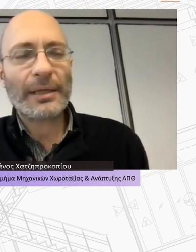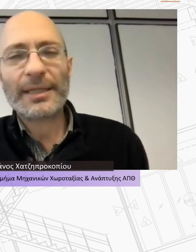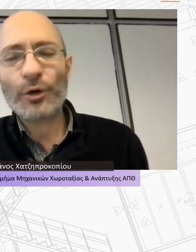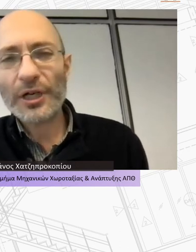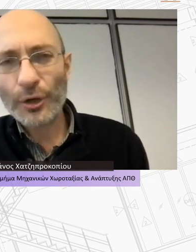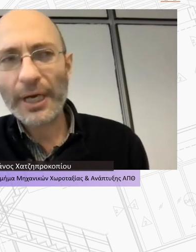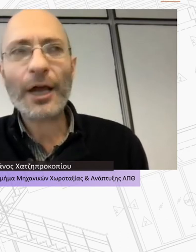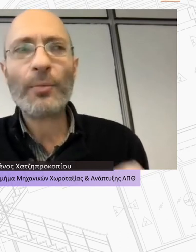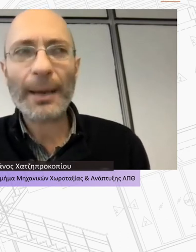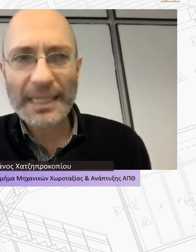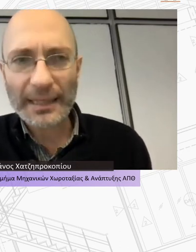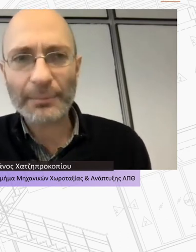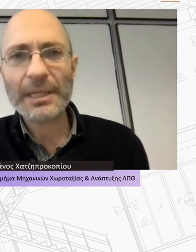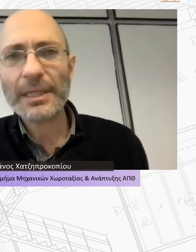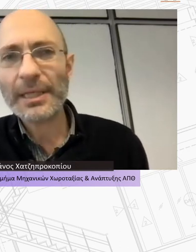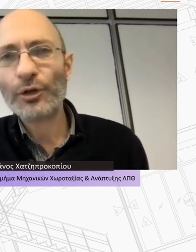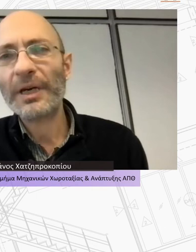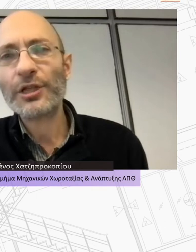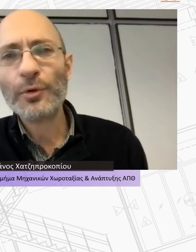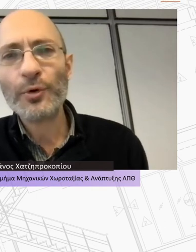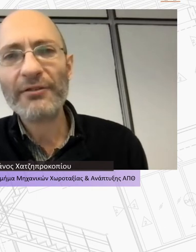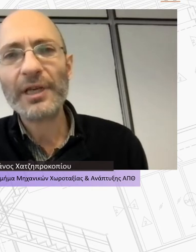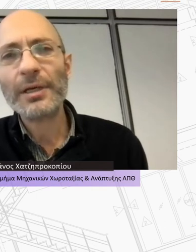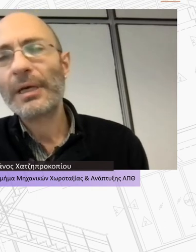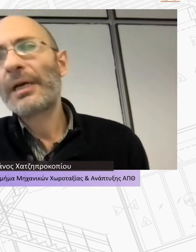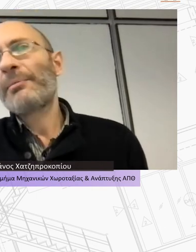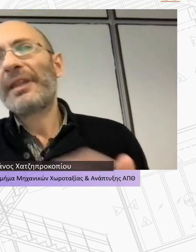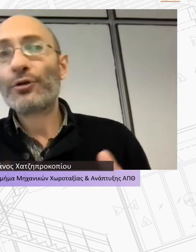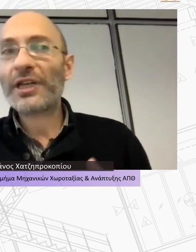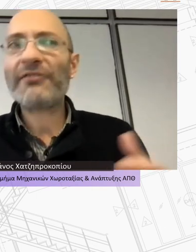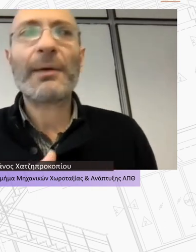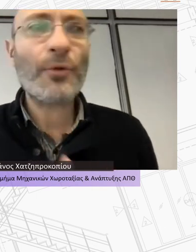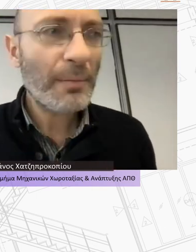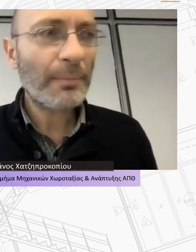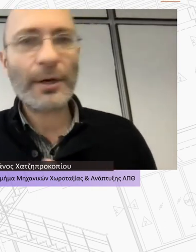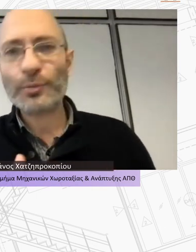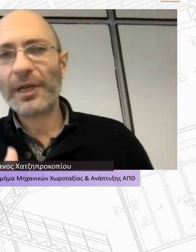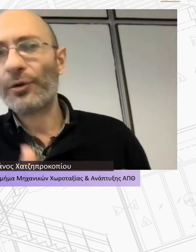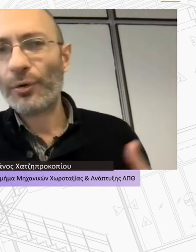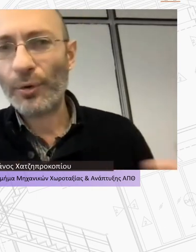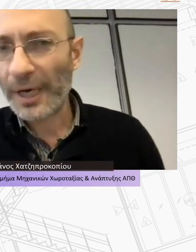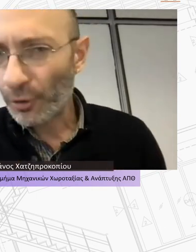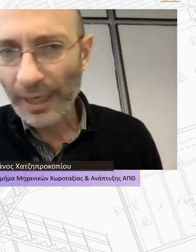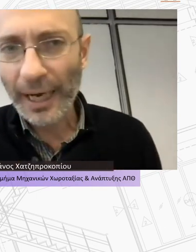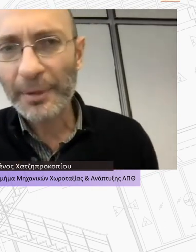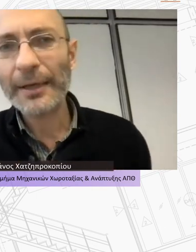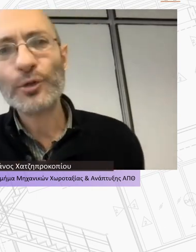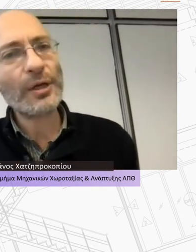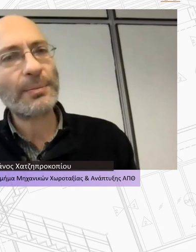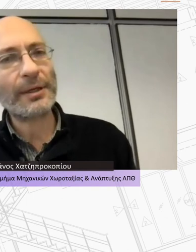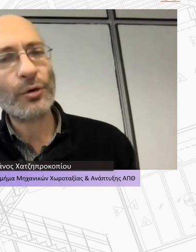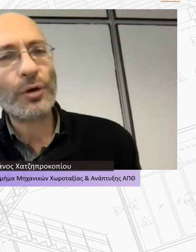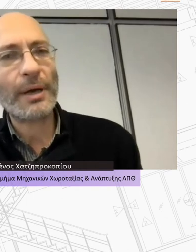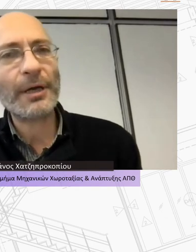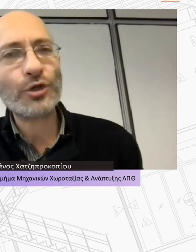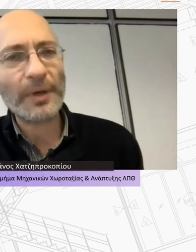στη χώρα συνολικά έχουμε κάποιες εκτιμήσεις για τον πληθυσμό που έφυγε πιθανώς δεν έφυγε μόνιμα πιθανώς έρχονταν κάποιοι αλλά τόσο